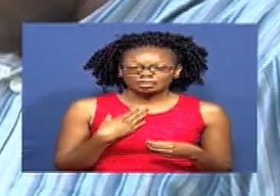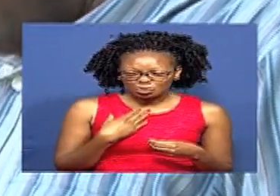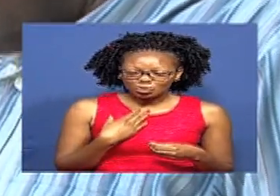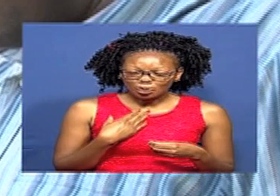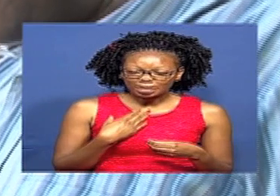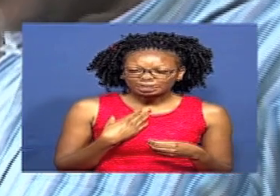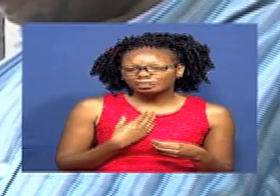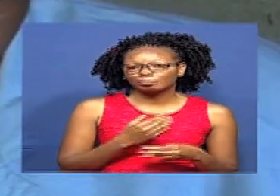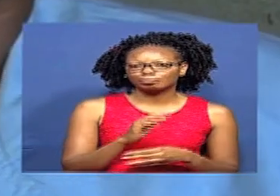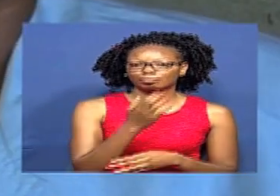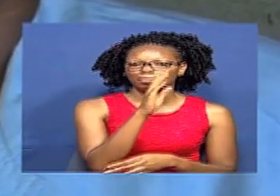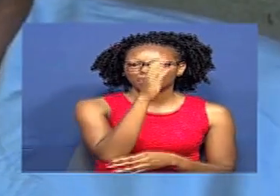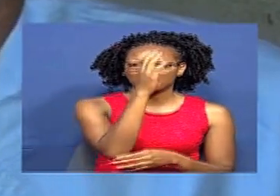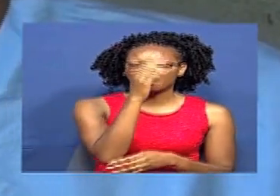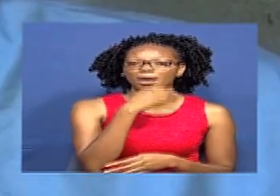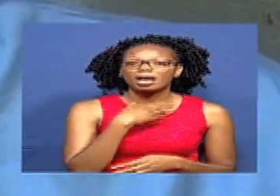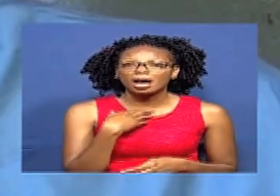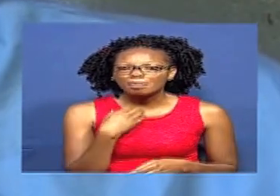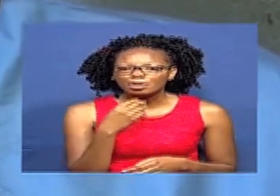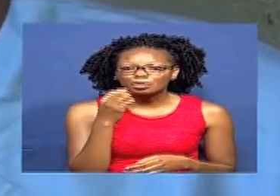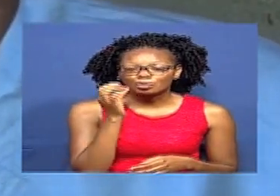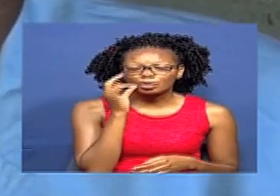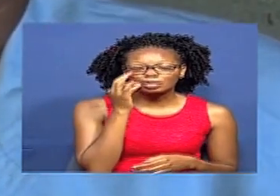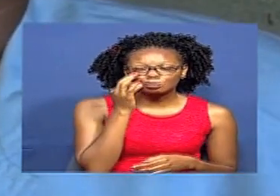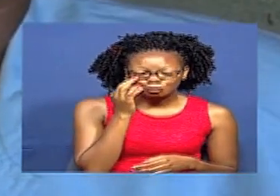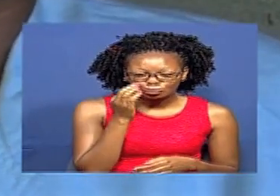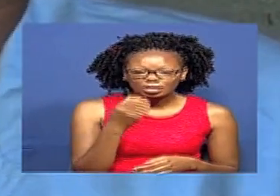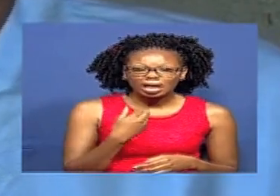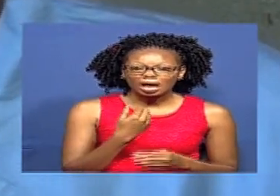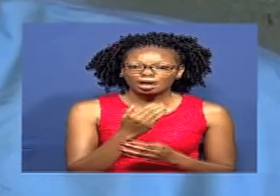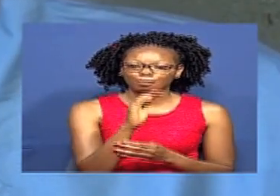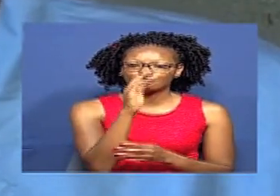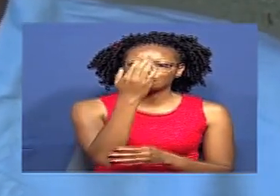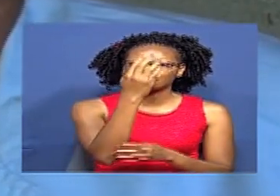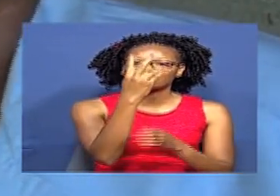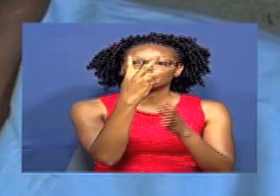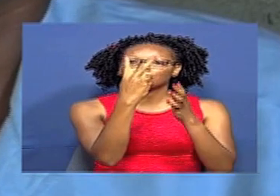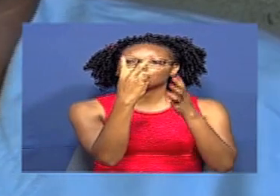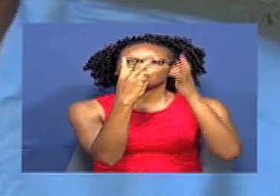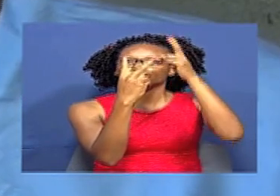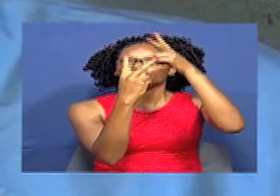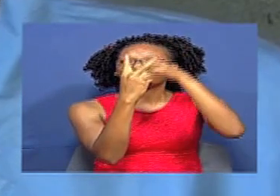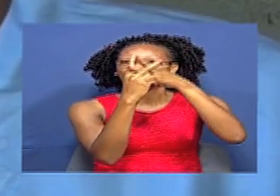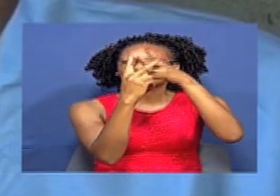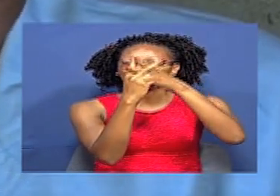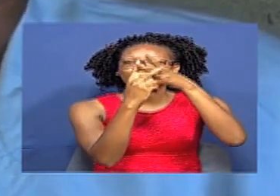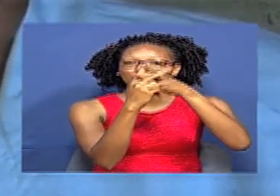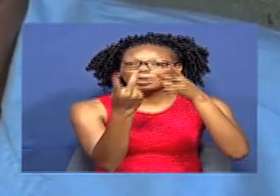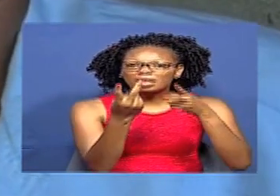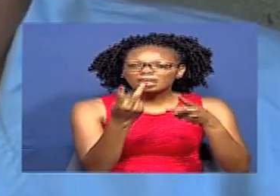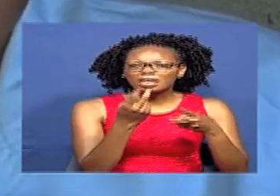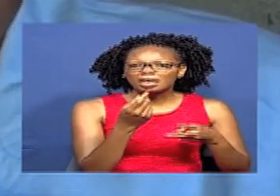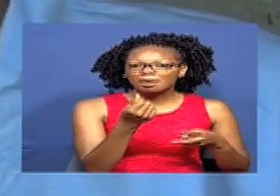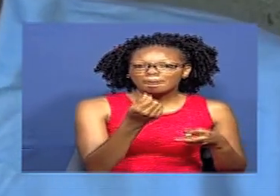grafted, tunahuza kwa shilingi 25 Lakini hile imekua grafted, tunayuza kwa shilingi ya musini Kwa